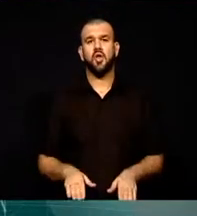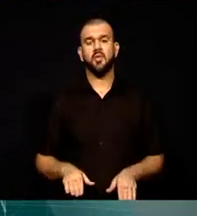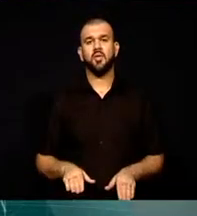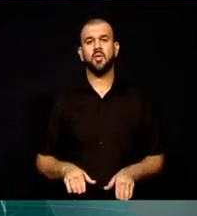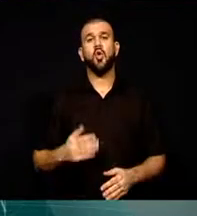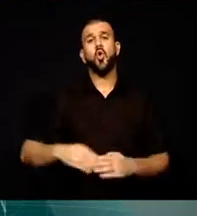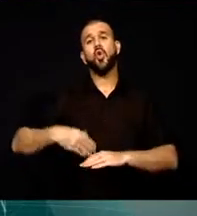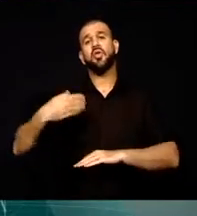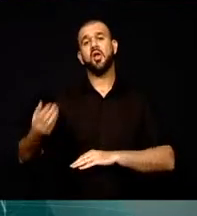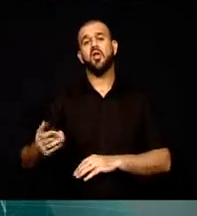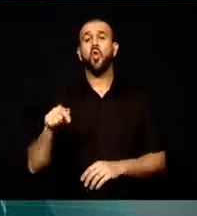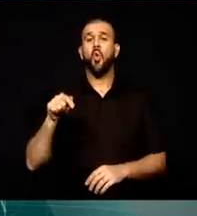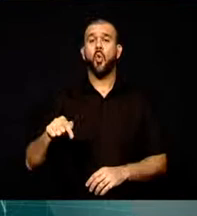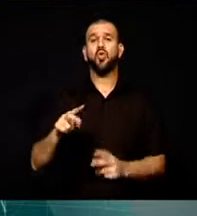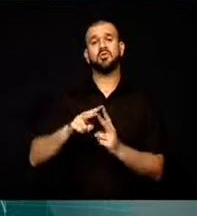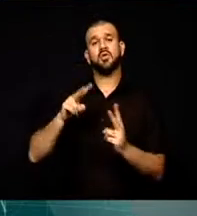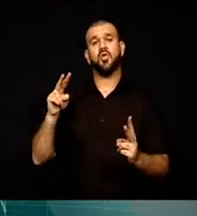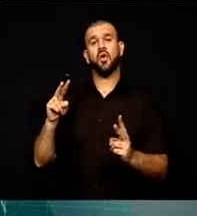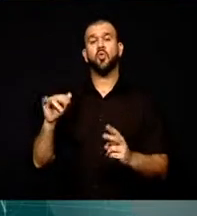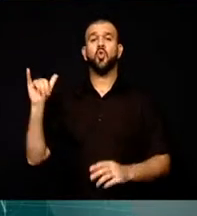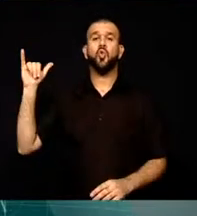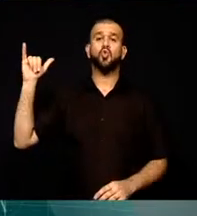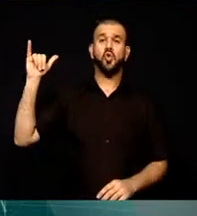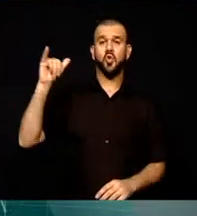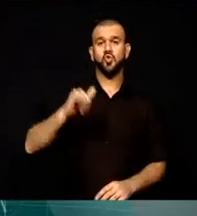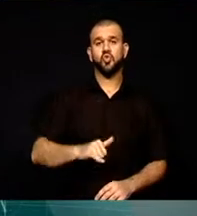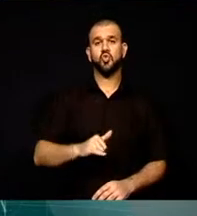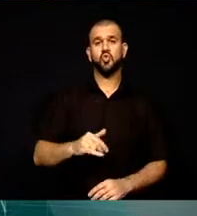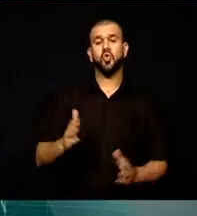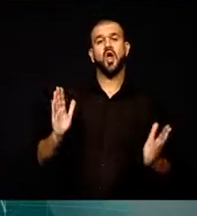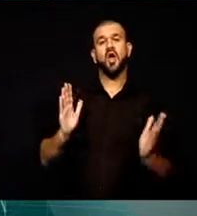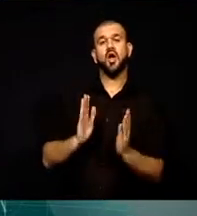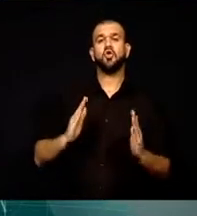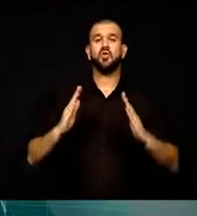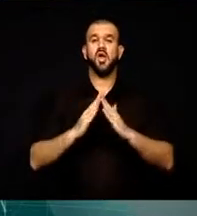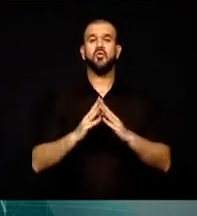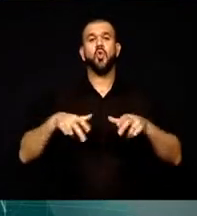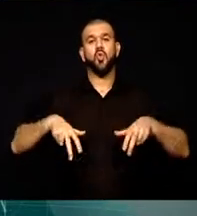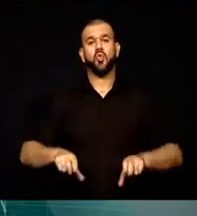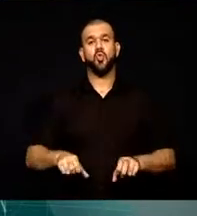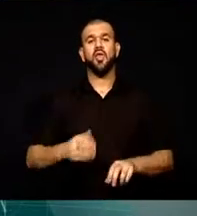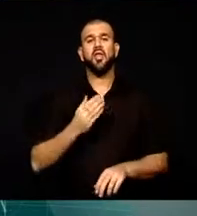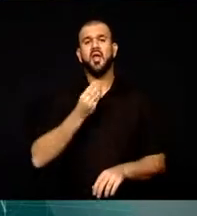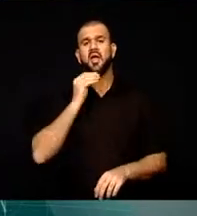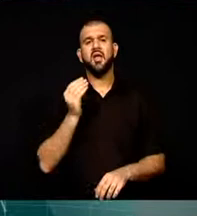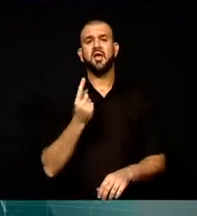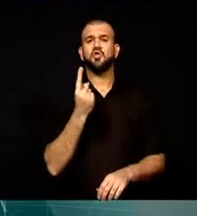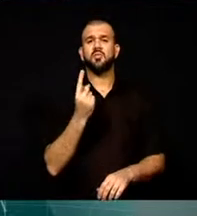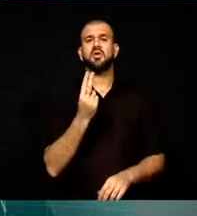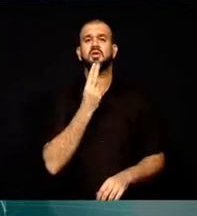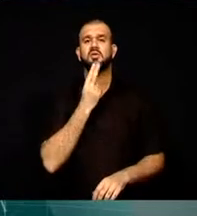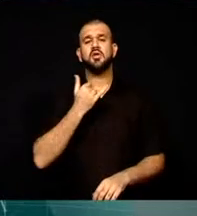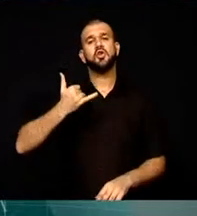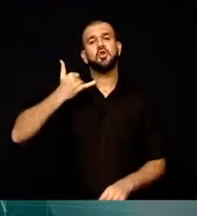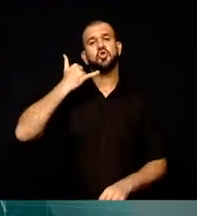söndürebildi. Öte yandan o sırada uçağın düştüğü karşı evde oturan genç kız